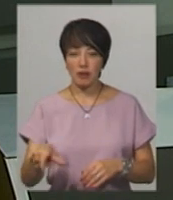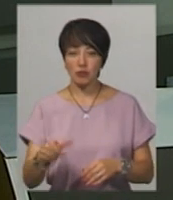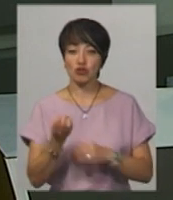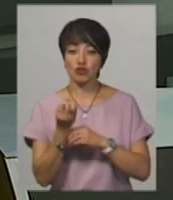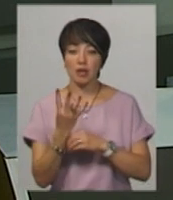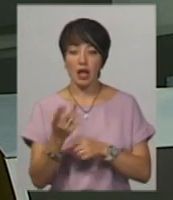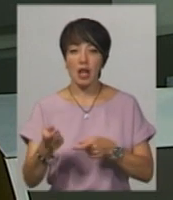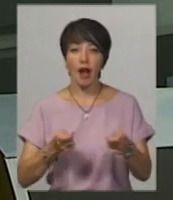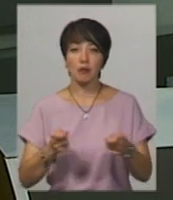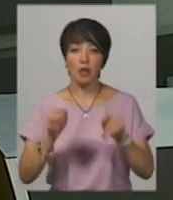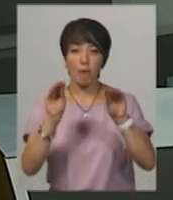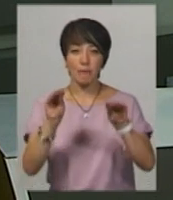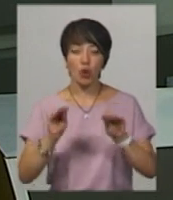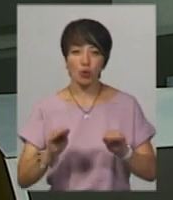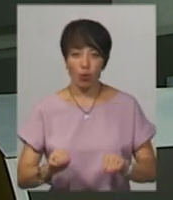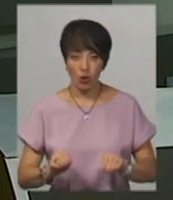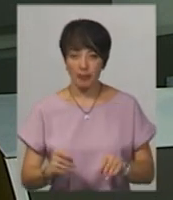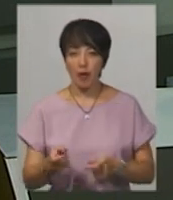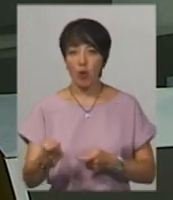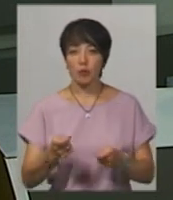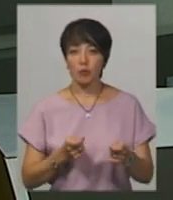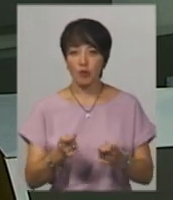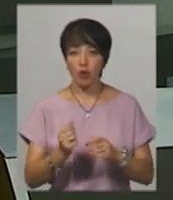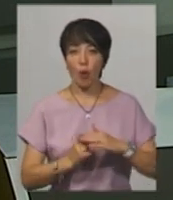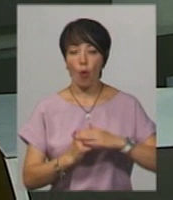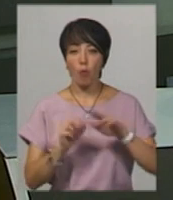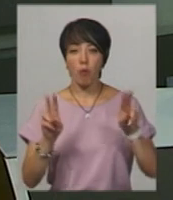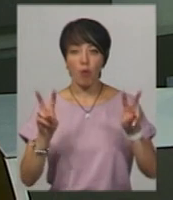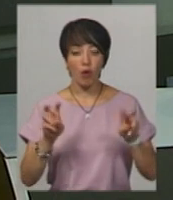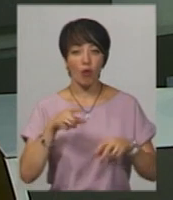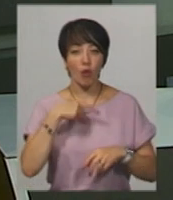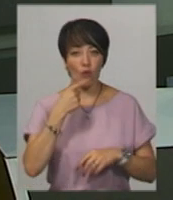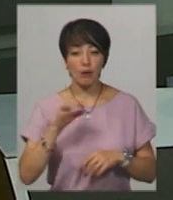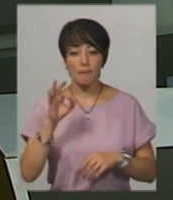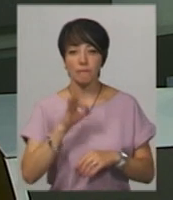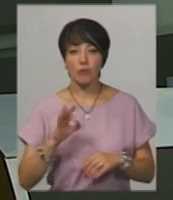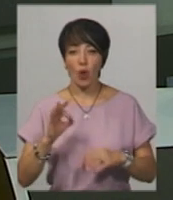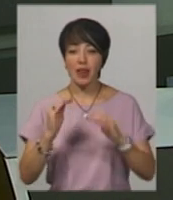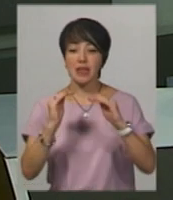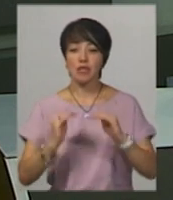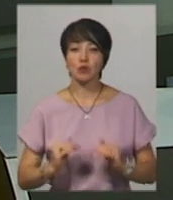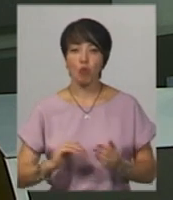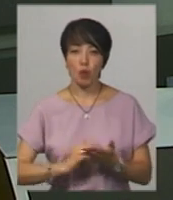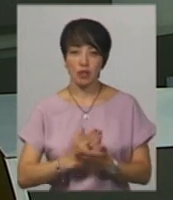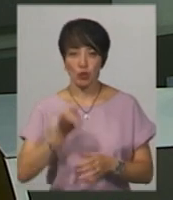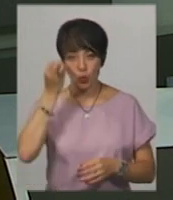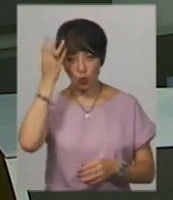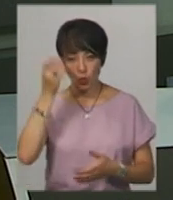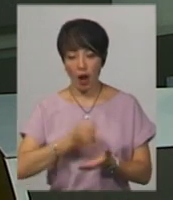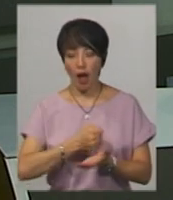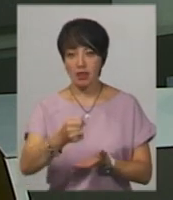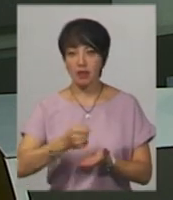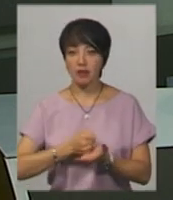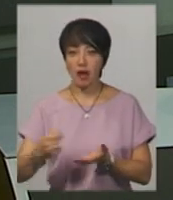14 адмінпротоколів. Координатор громадянської мережі «Опора» Андрій Попик говорить про низьку політичну культуру кандидатів, їхніх